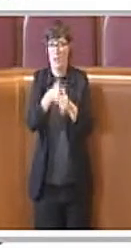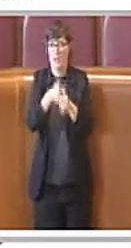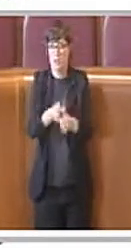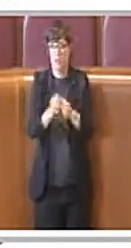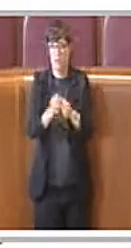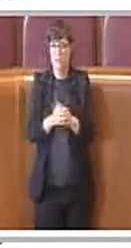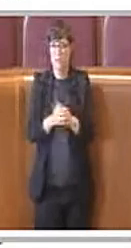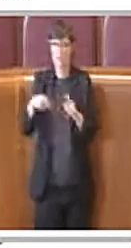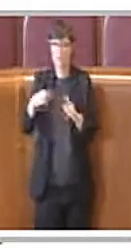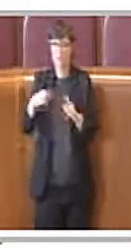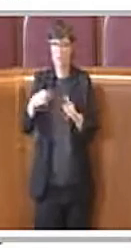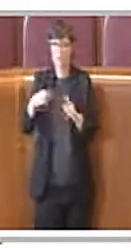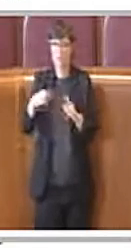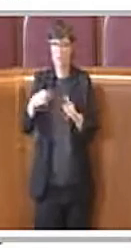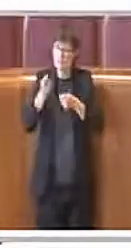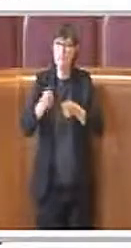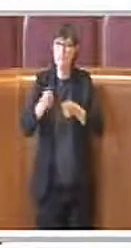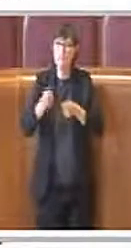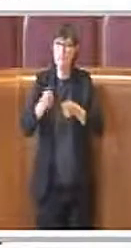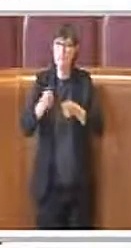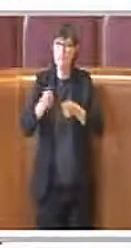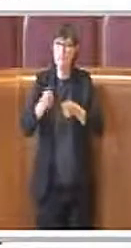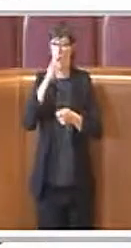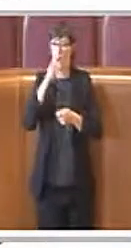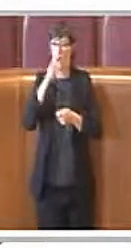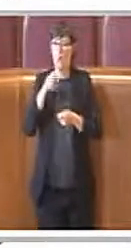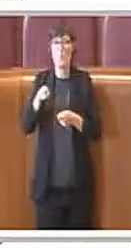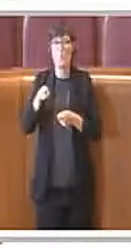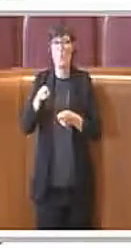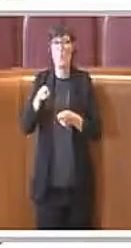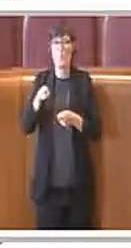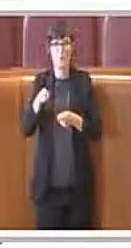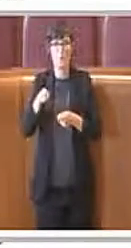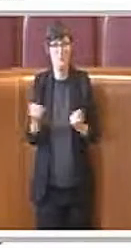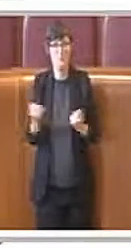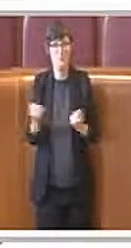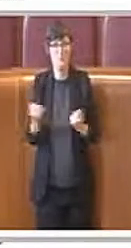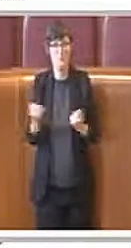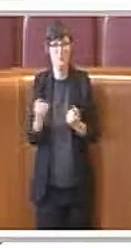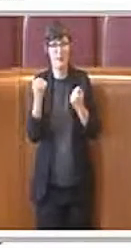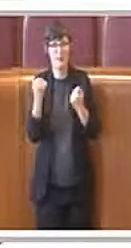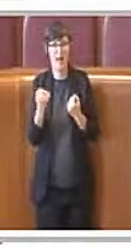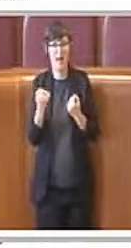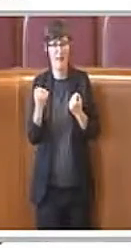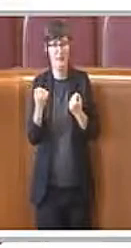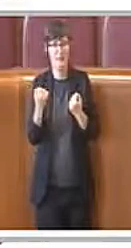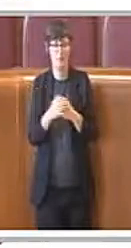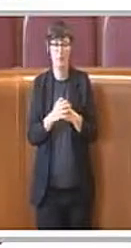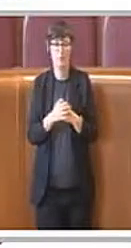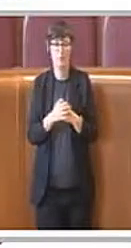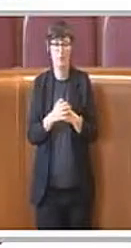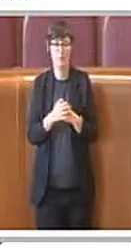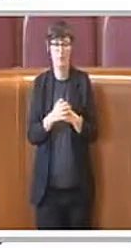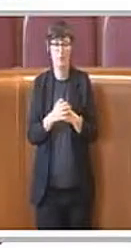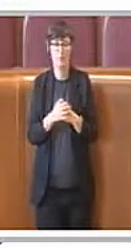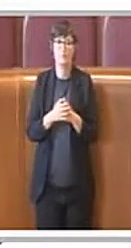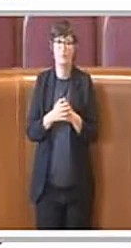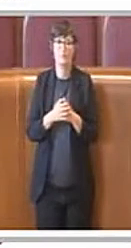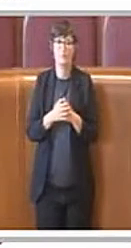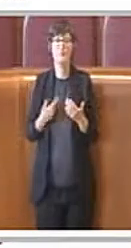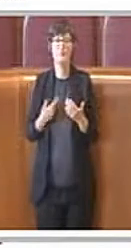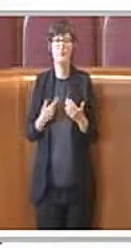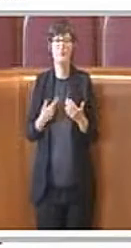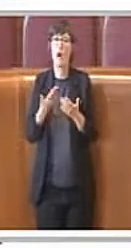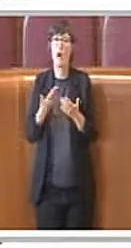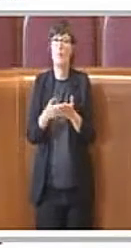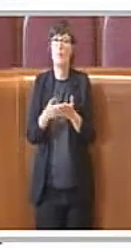consulta mediante il suo coinvolgimento ai fini dell'adozione delle proposte di iniziativa consigliare. La proposta